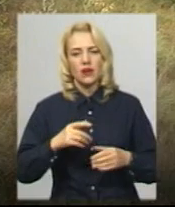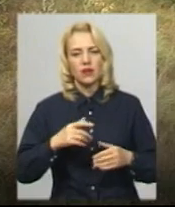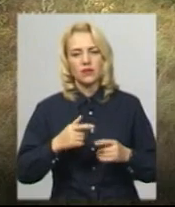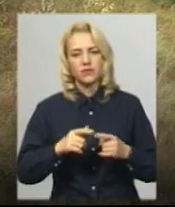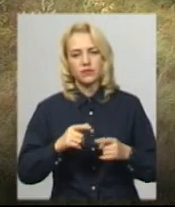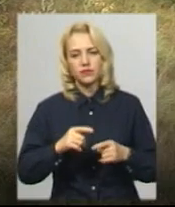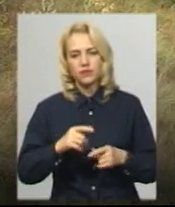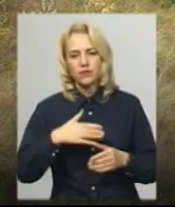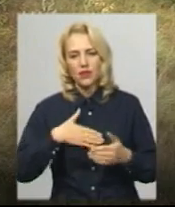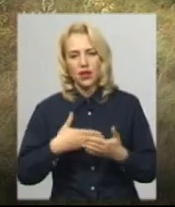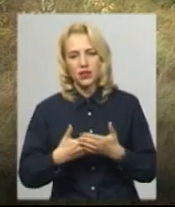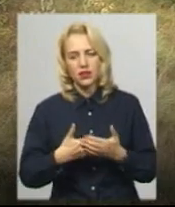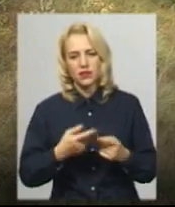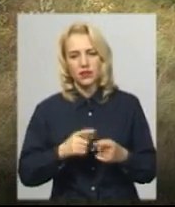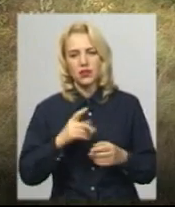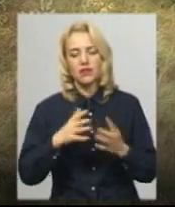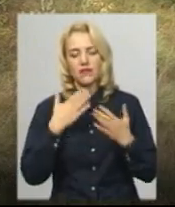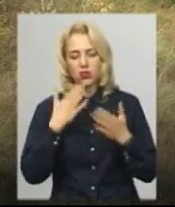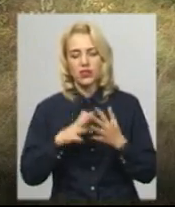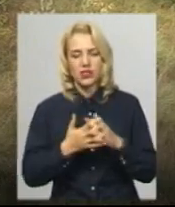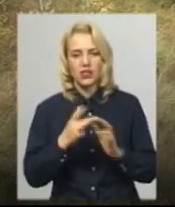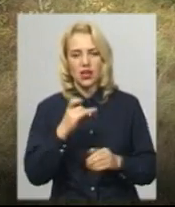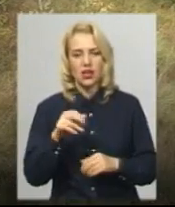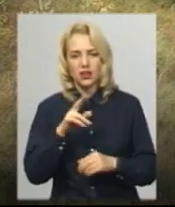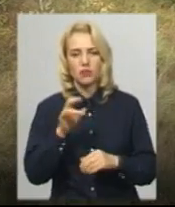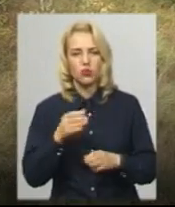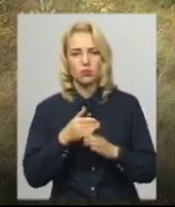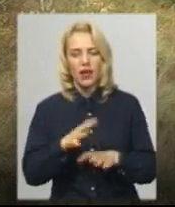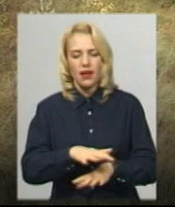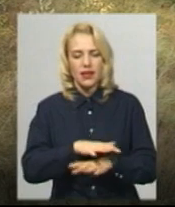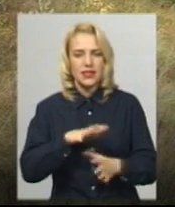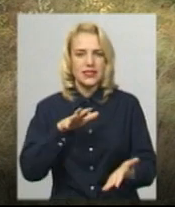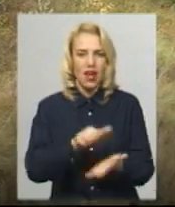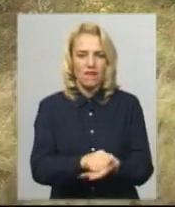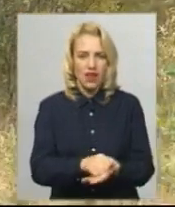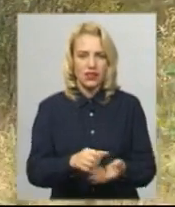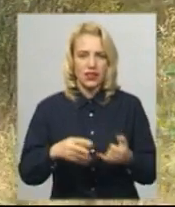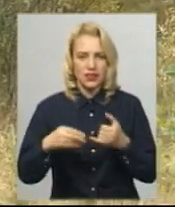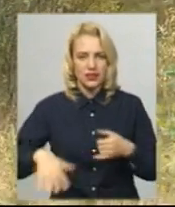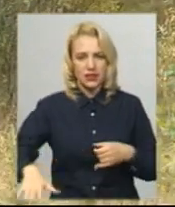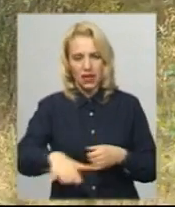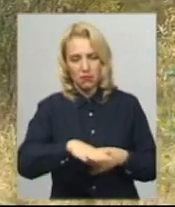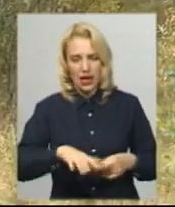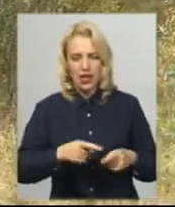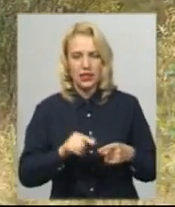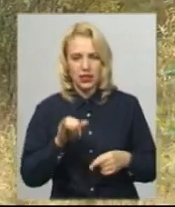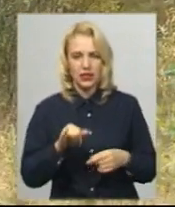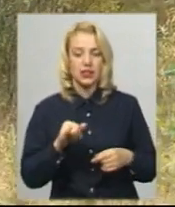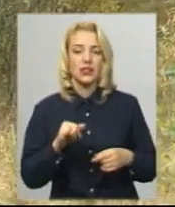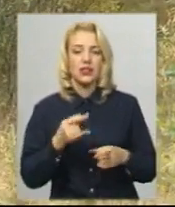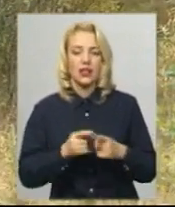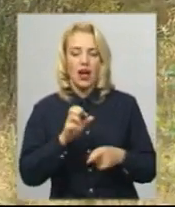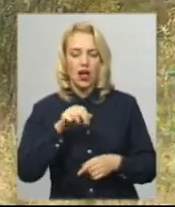жителі Грязненецької селищної ради про допомогу по поводу ридерського захвату земель і посовищ. Це українська організація